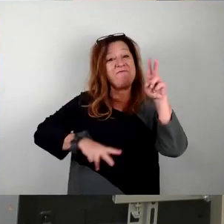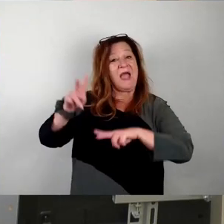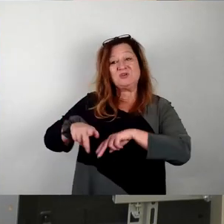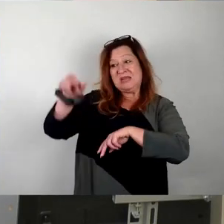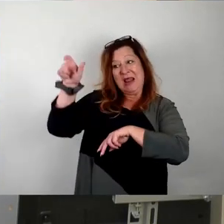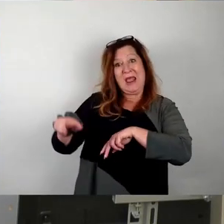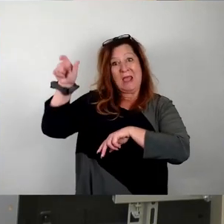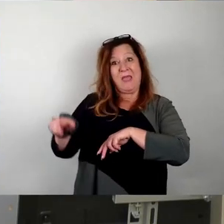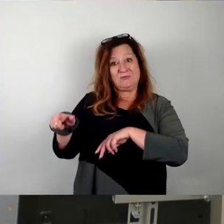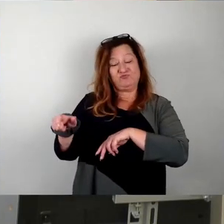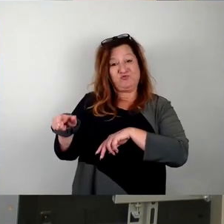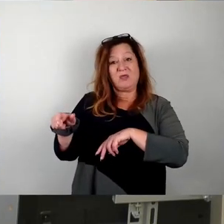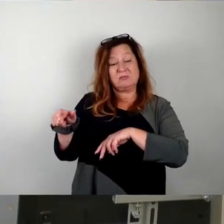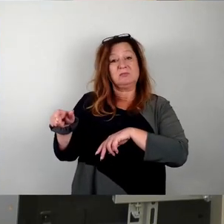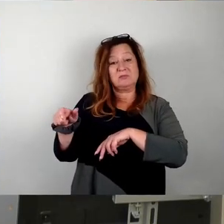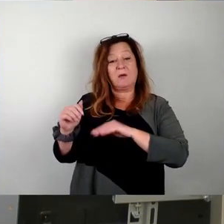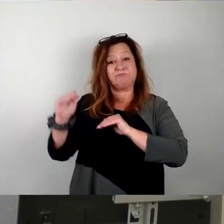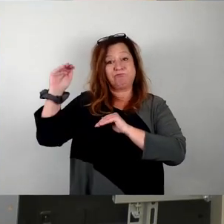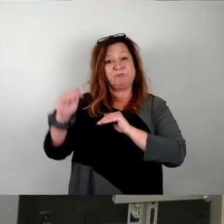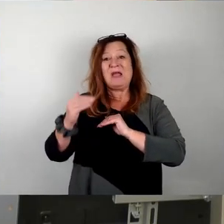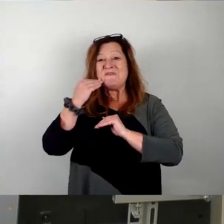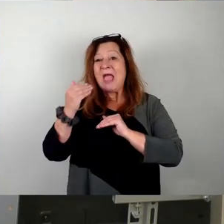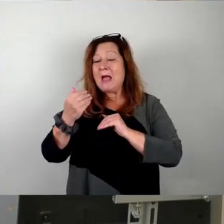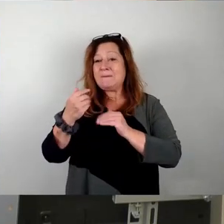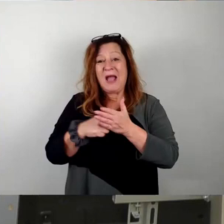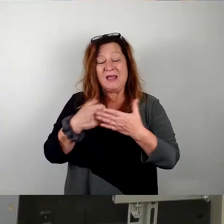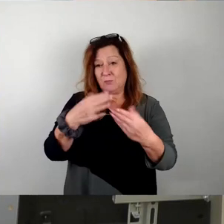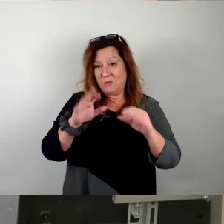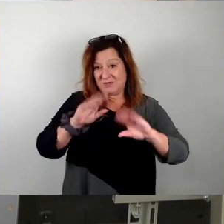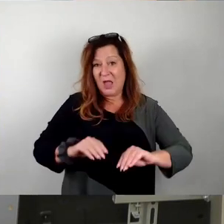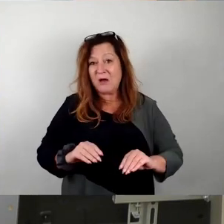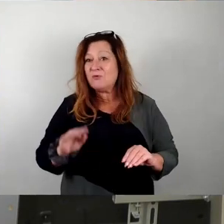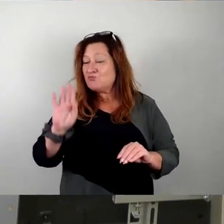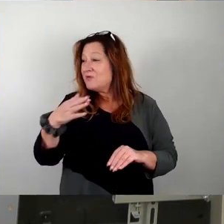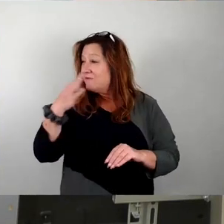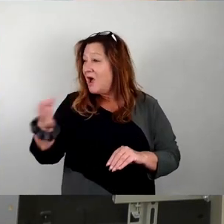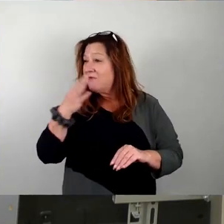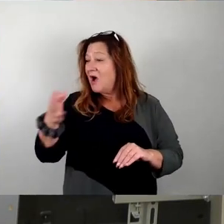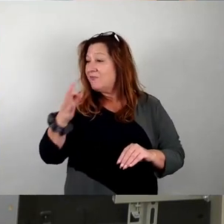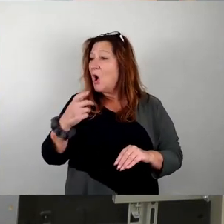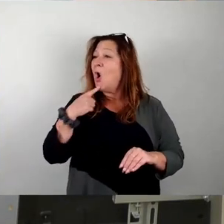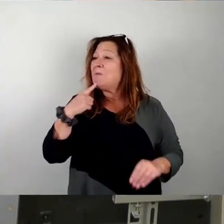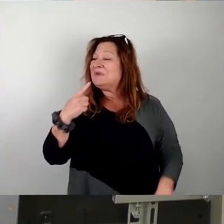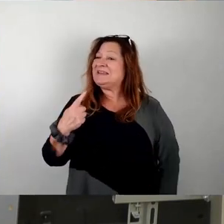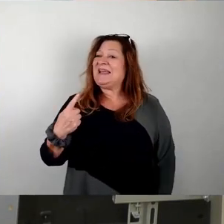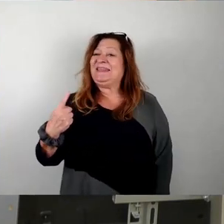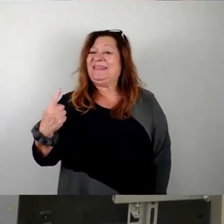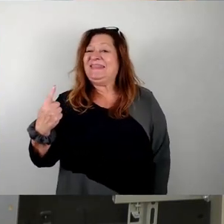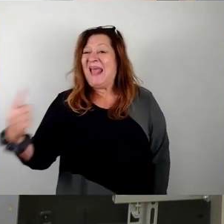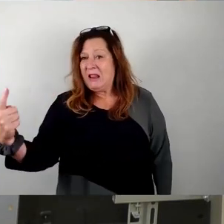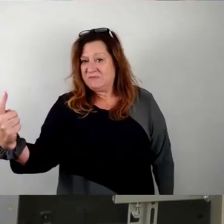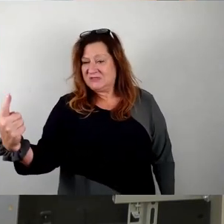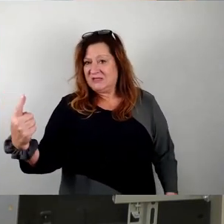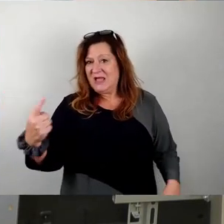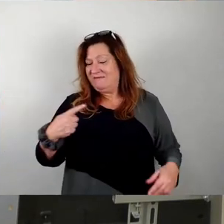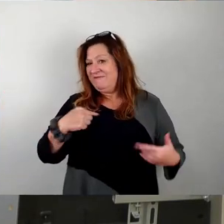den Rängen zu ihnen aufsteigen darf, immer die Frage gefallen lassen, ob er sich damit nicht stetig selbst reproduziert. Man nominiert, wen